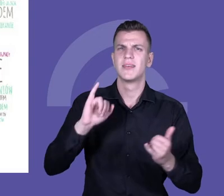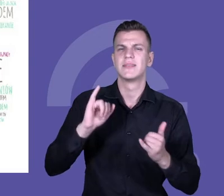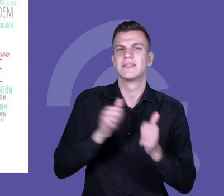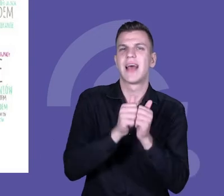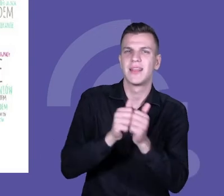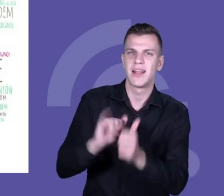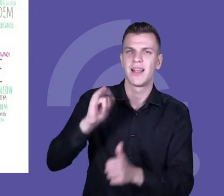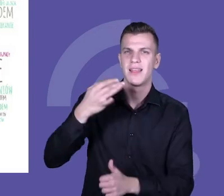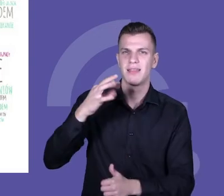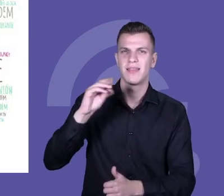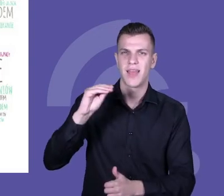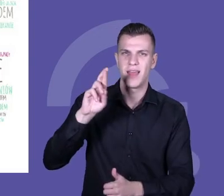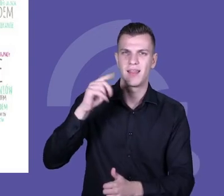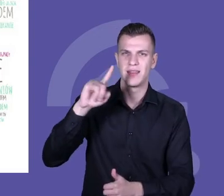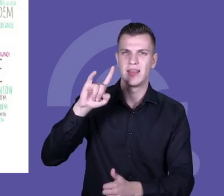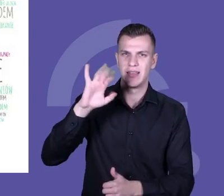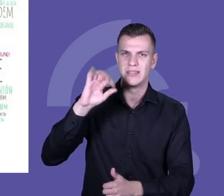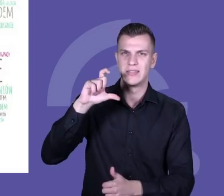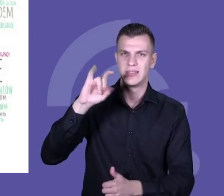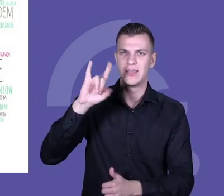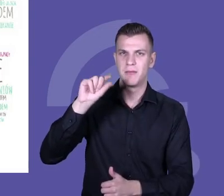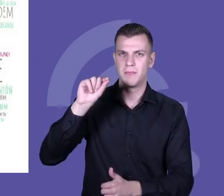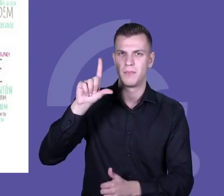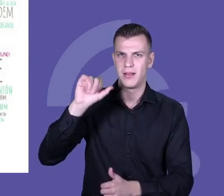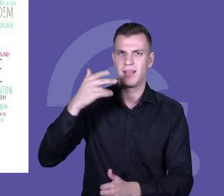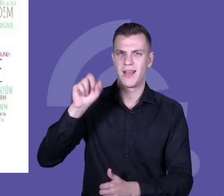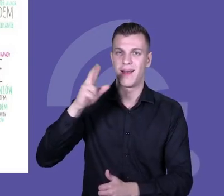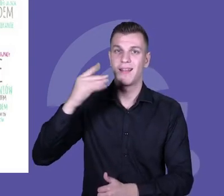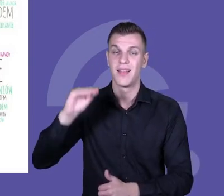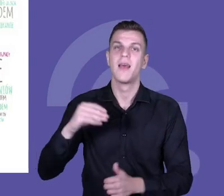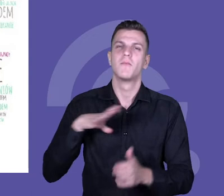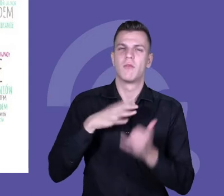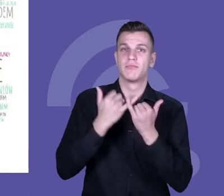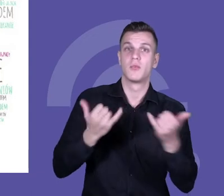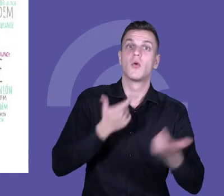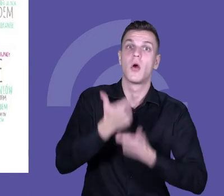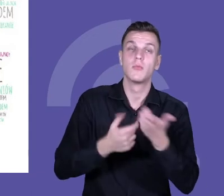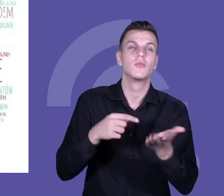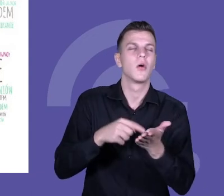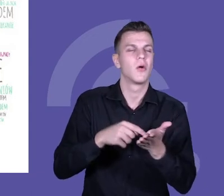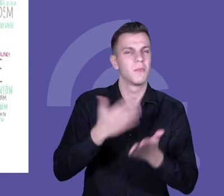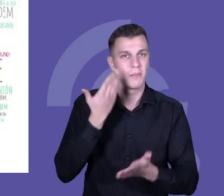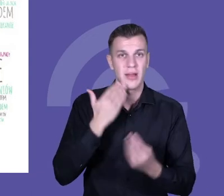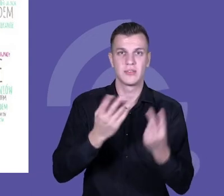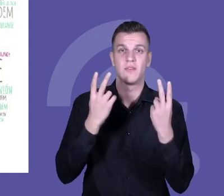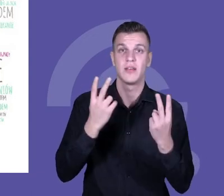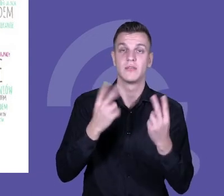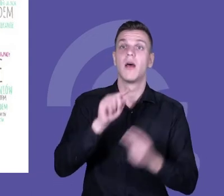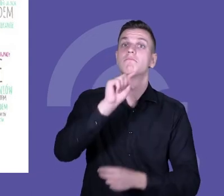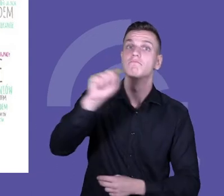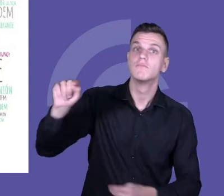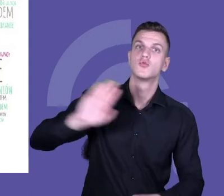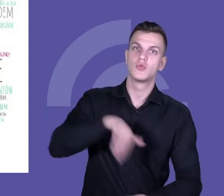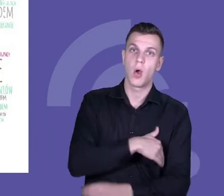interdyscyplinarne rzeczywiście były bardzo ważnym elementem i w wielu szkołach stały się takim stałym